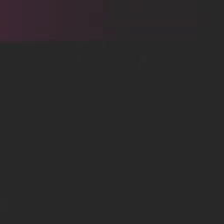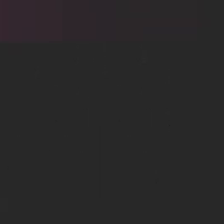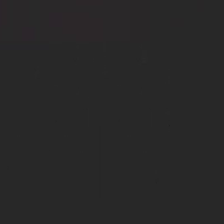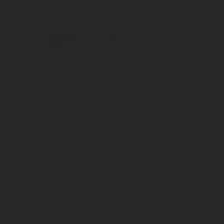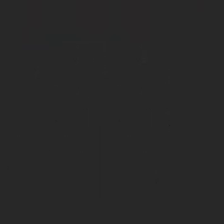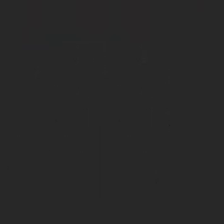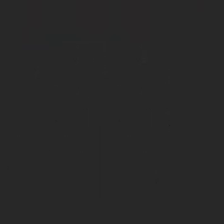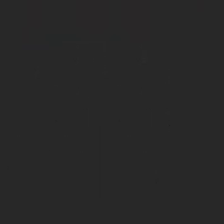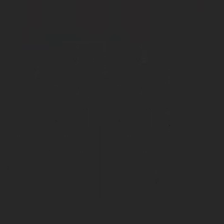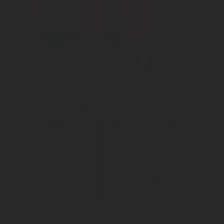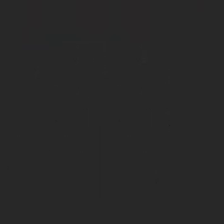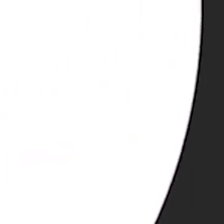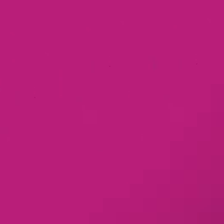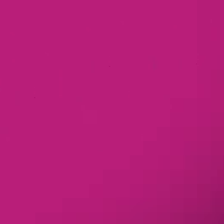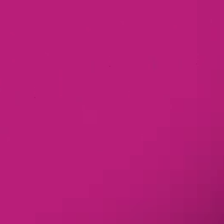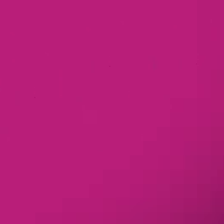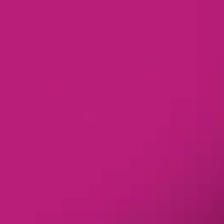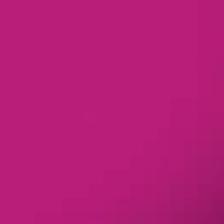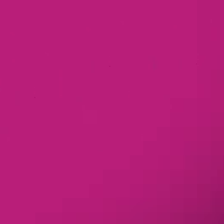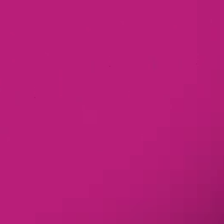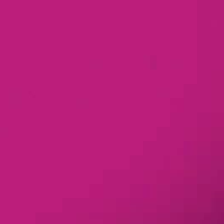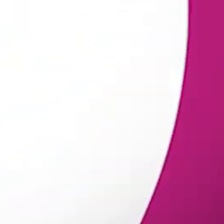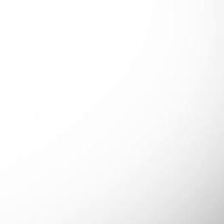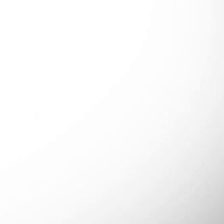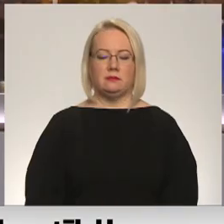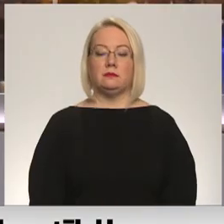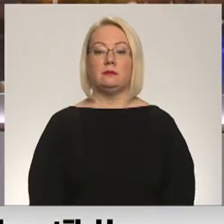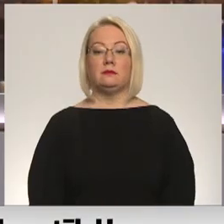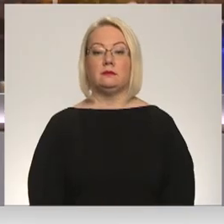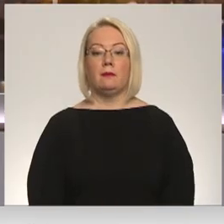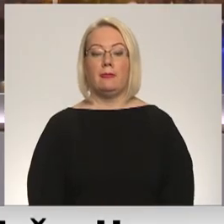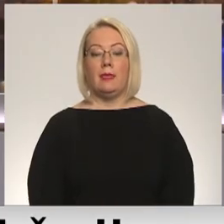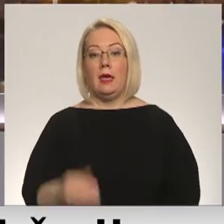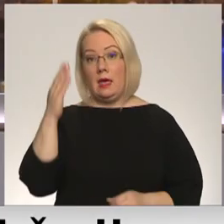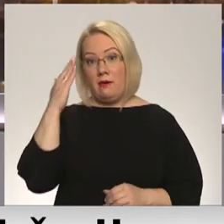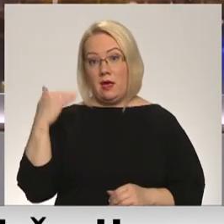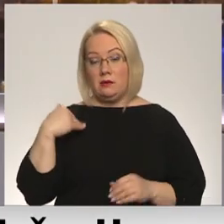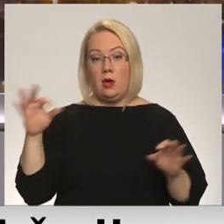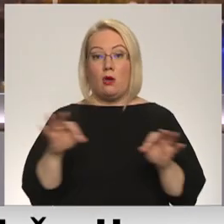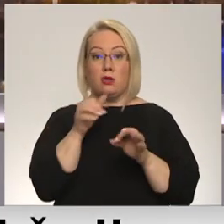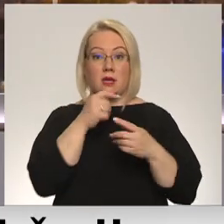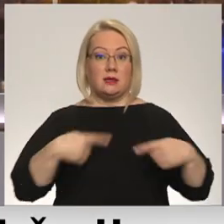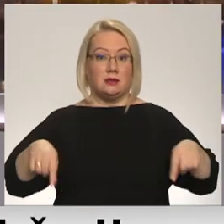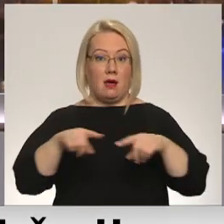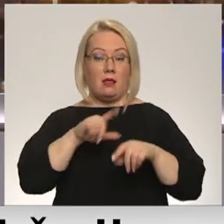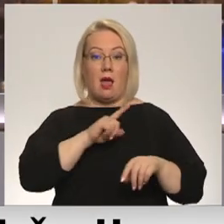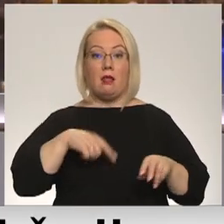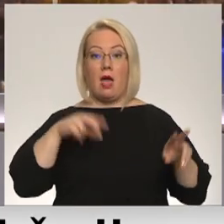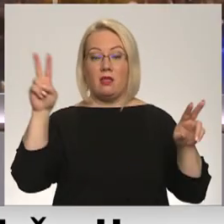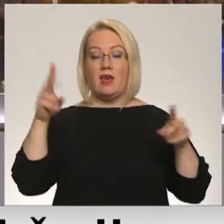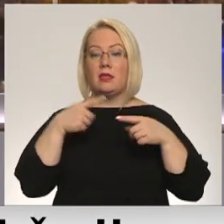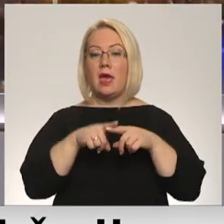Re! Viss ēters ir te! Ventspils koncertzālē Latvija tehniskais